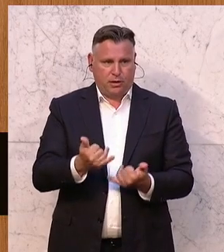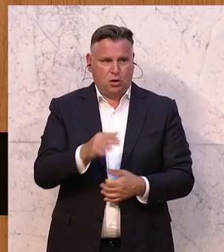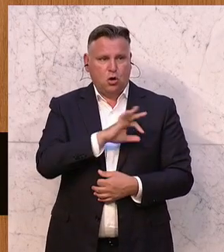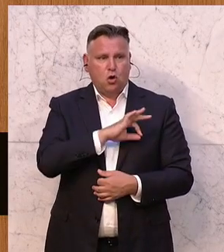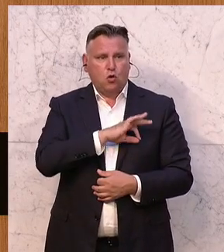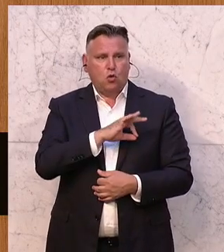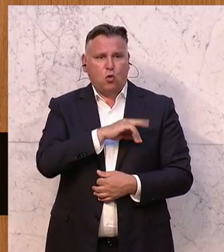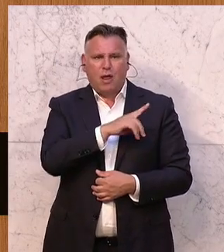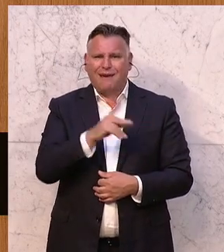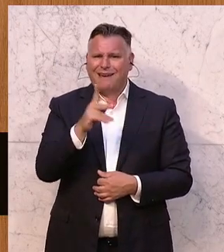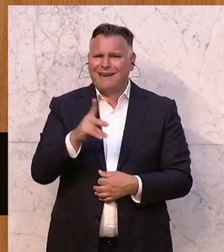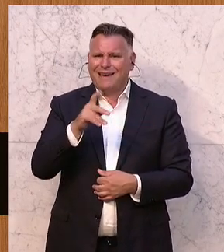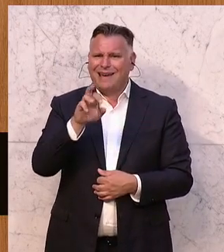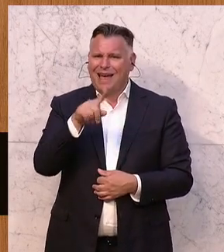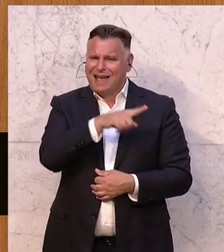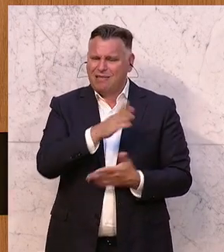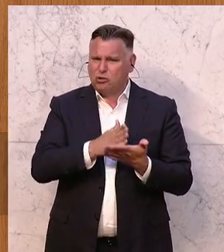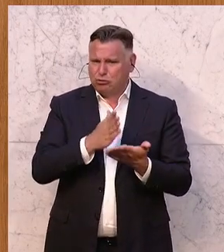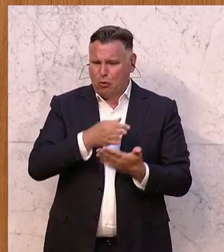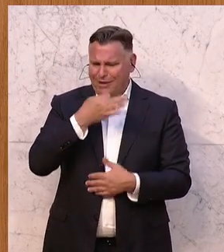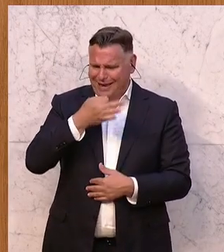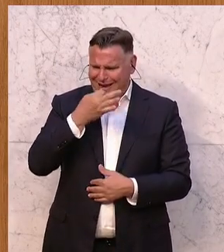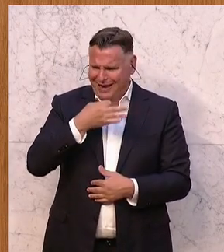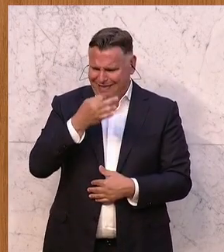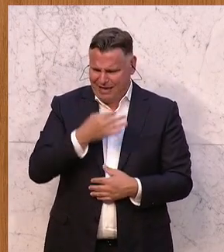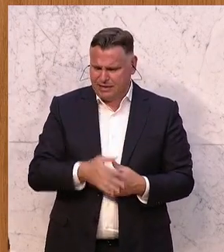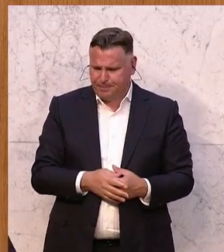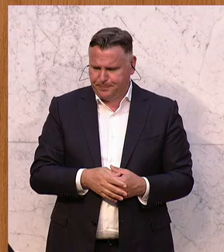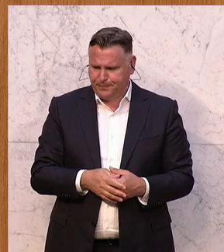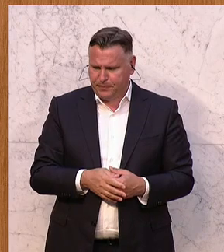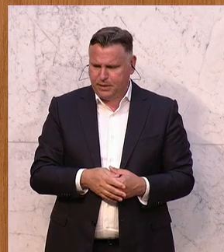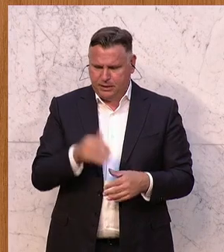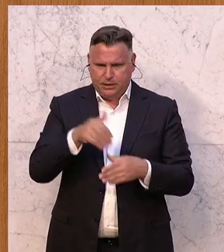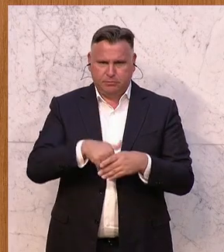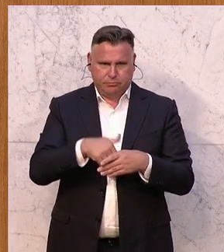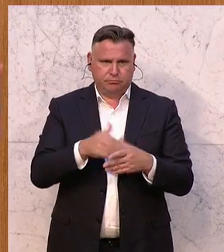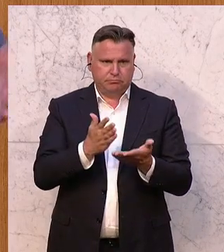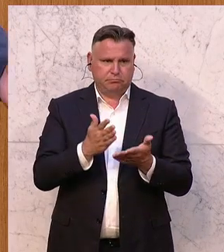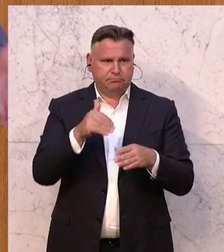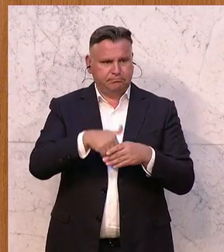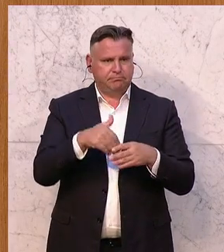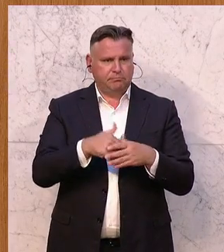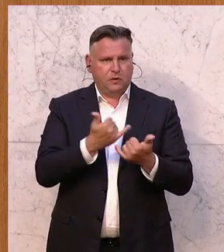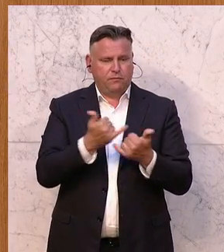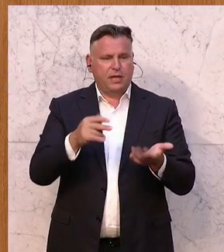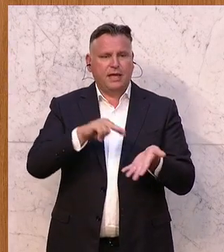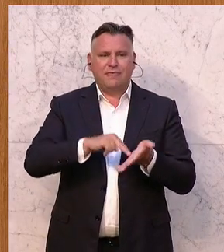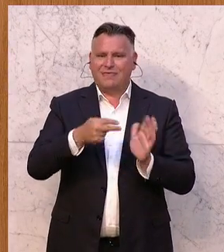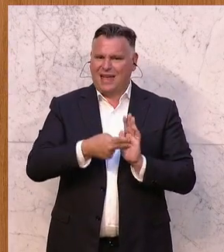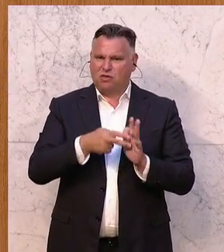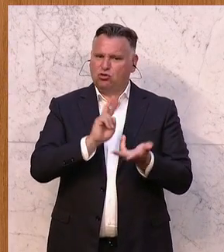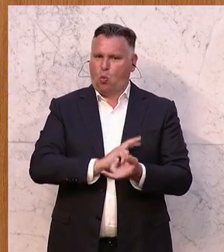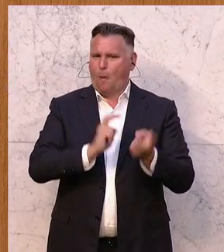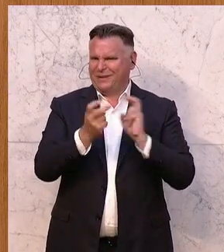Kollege Kreiner ja schon zitiert hatte, muss sagen, ist eine technische Umsetzung, also